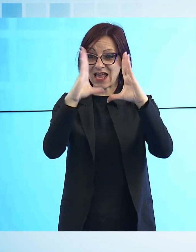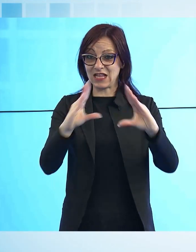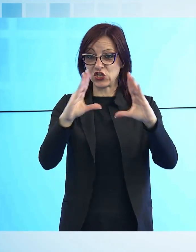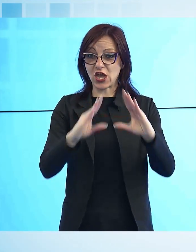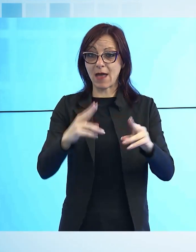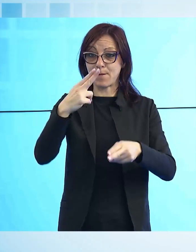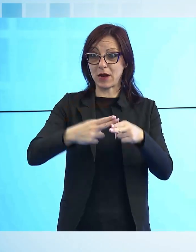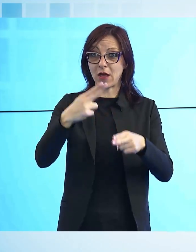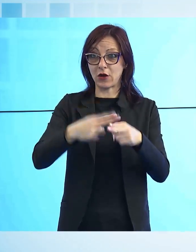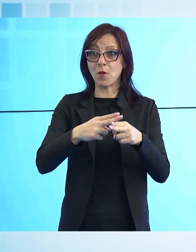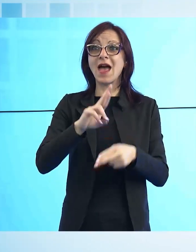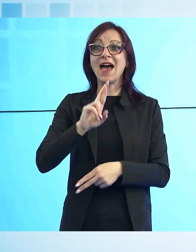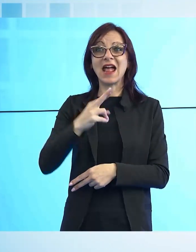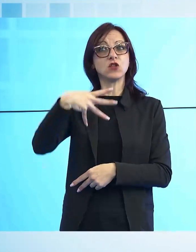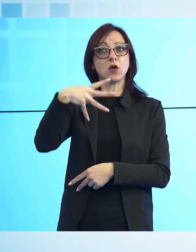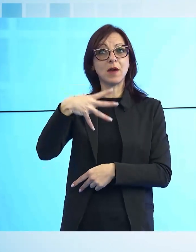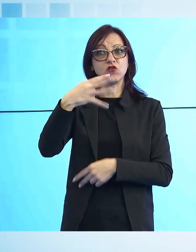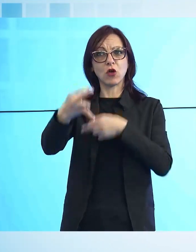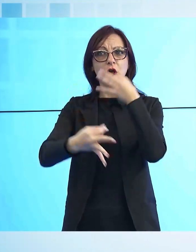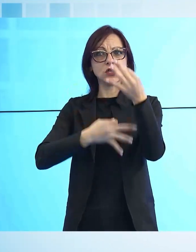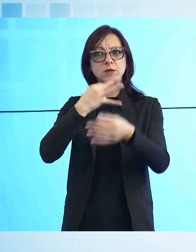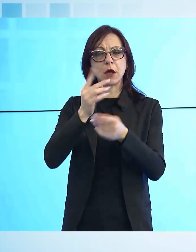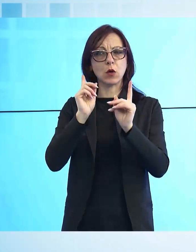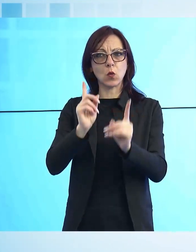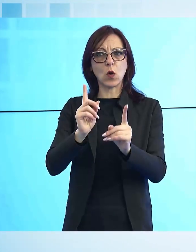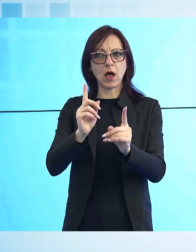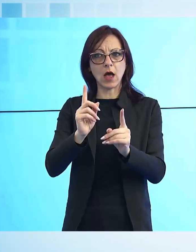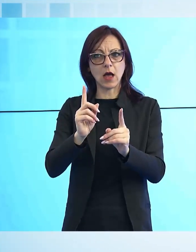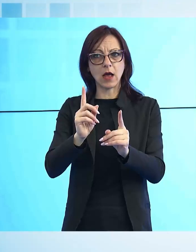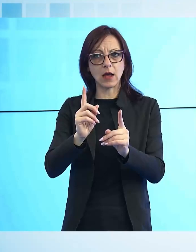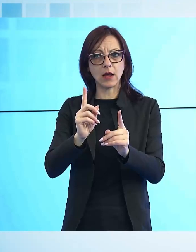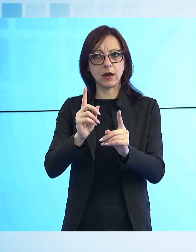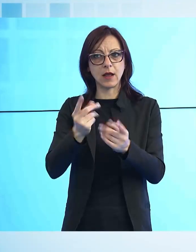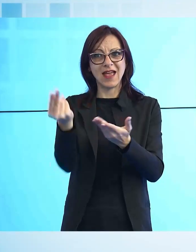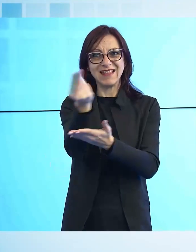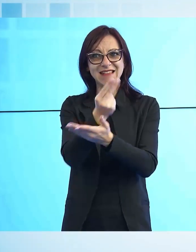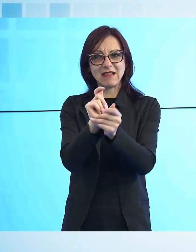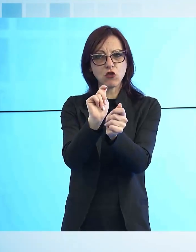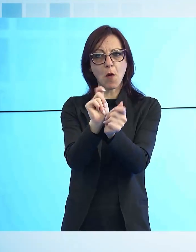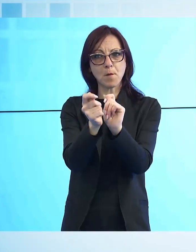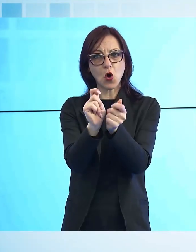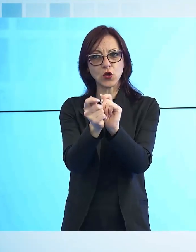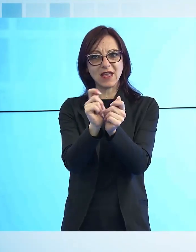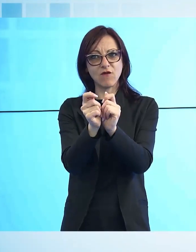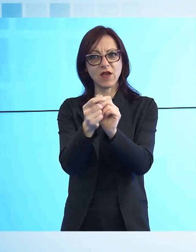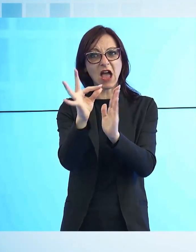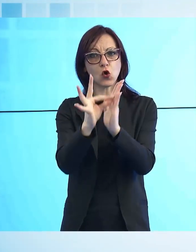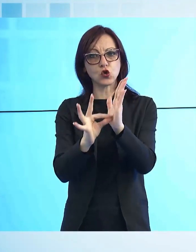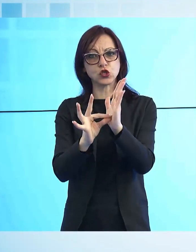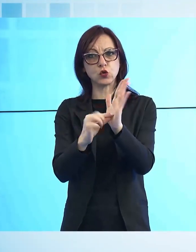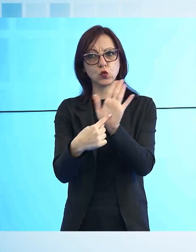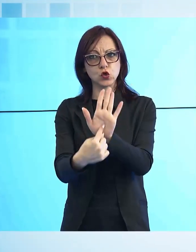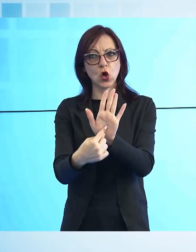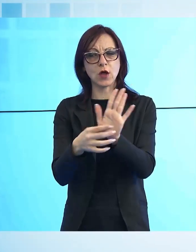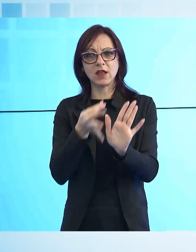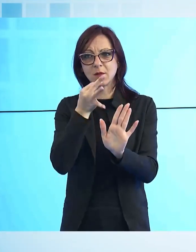Renzo Marcennò, tra i principali promotori del convegno, è stato illustrato il disegno di modifica costituzionale, il cui obiettivo è